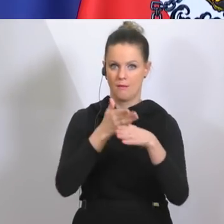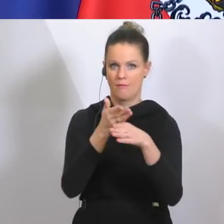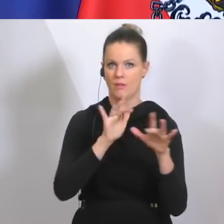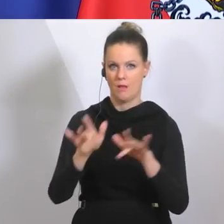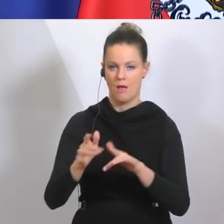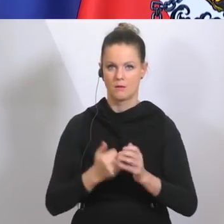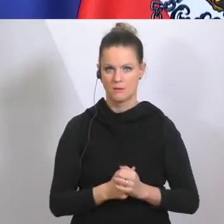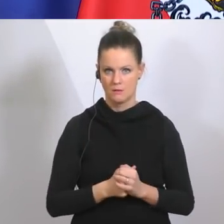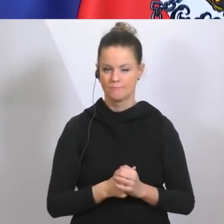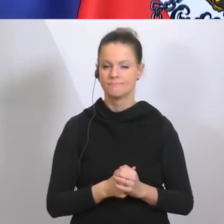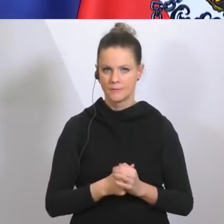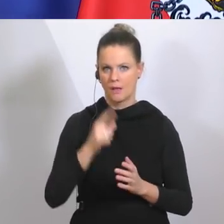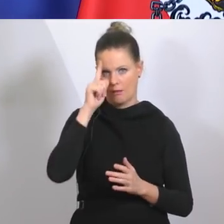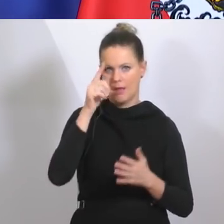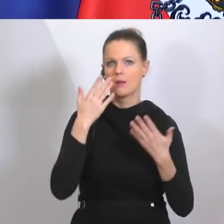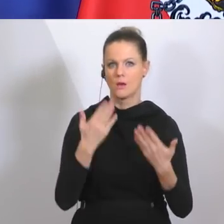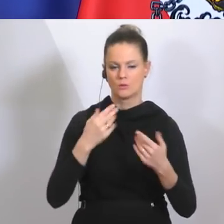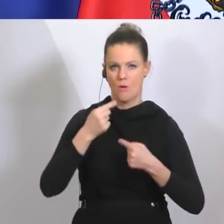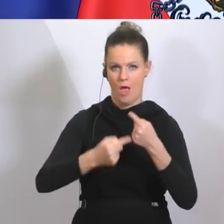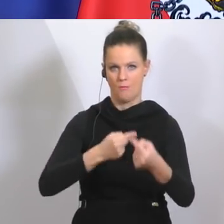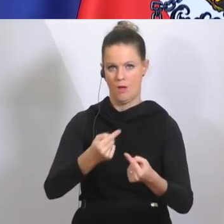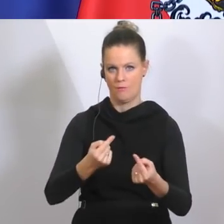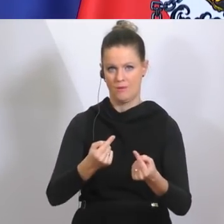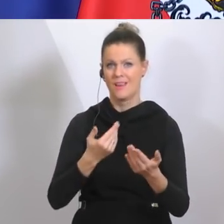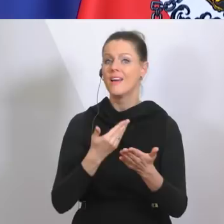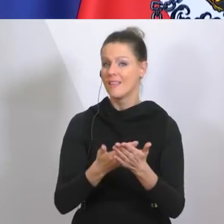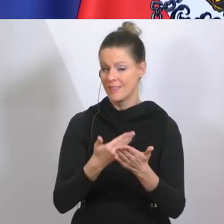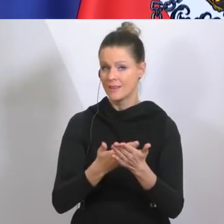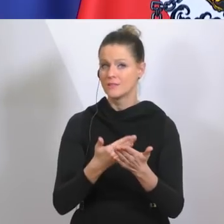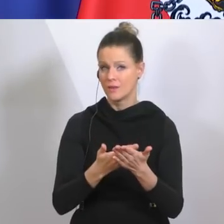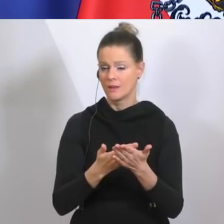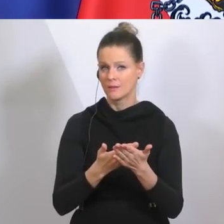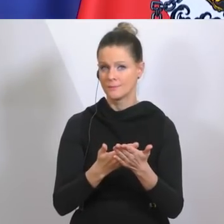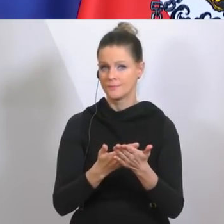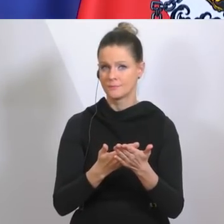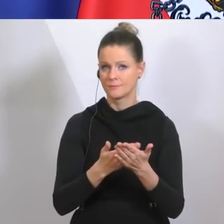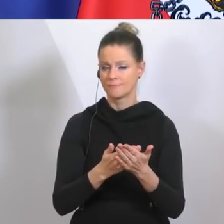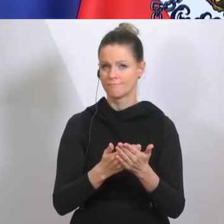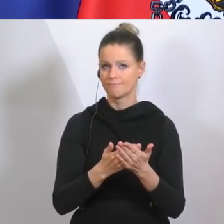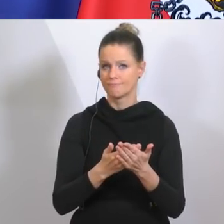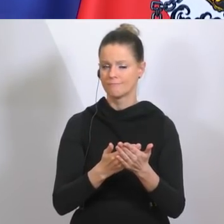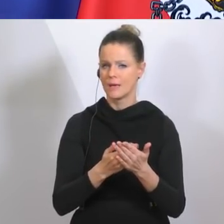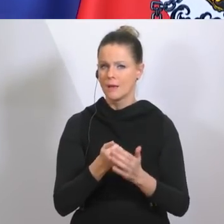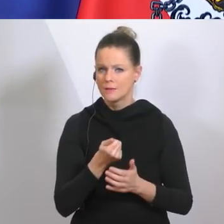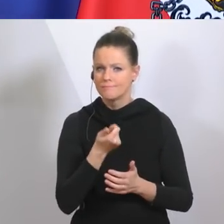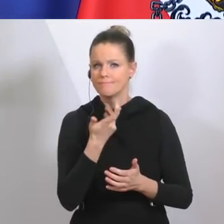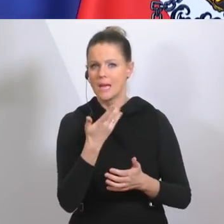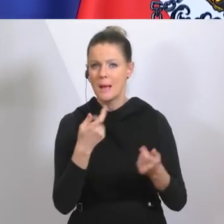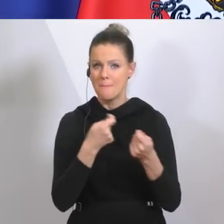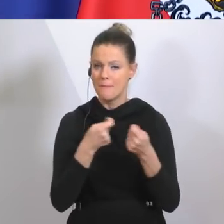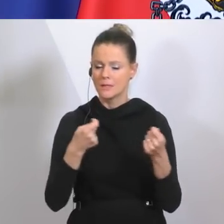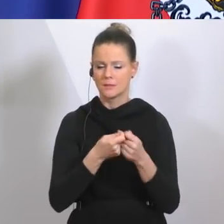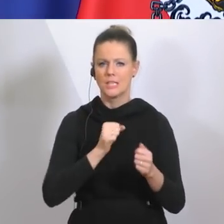werden und deshalb werden wir die ersten Maßnahmen relativ